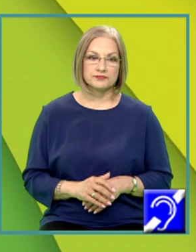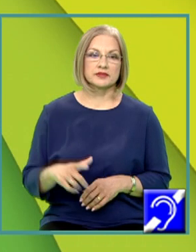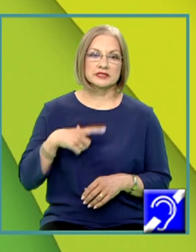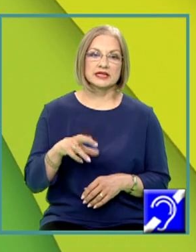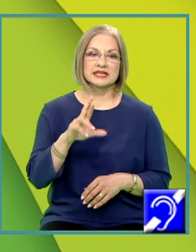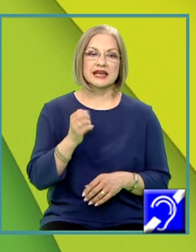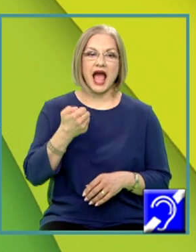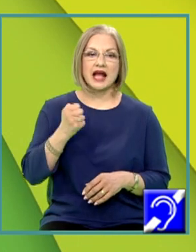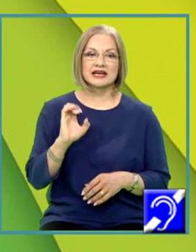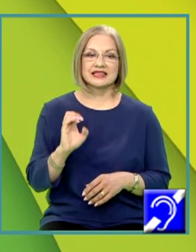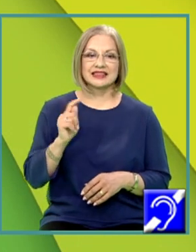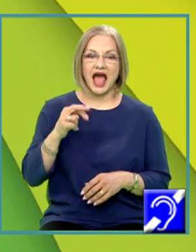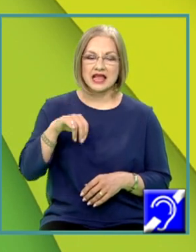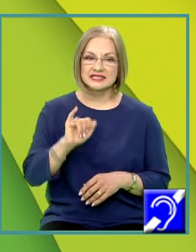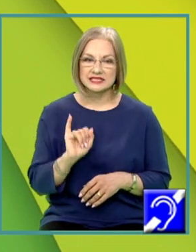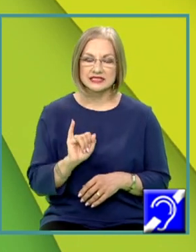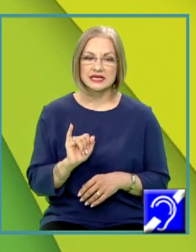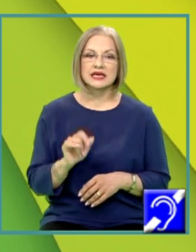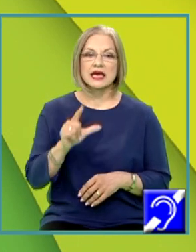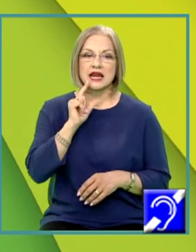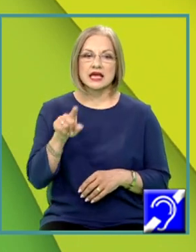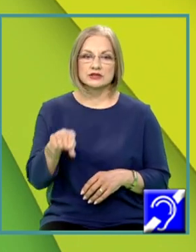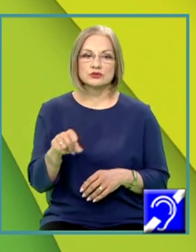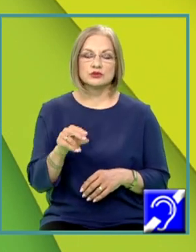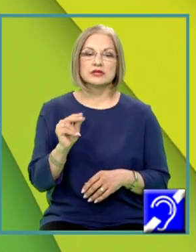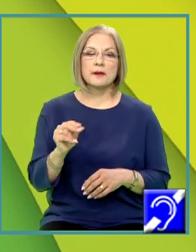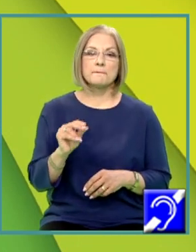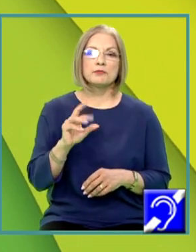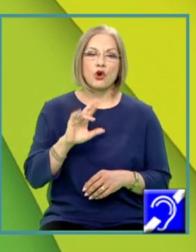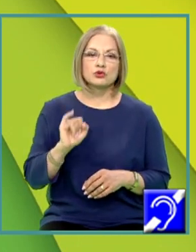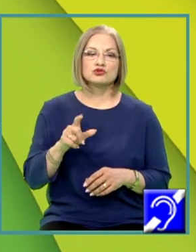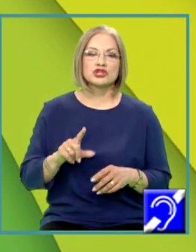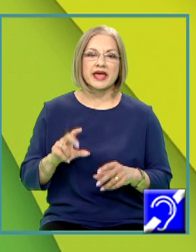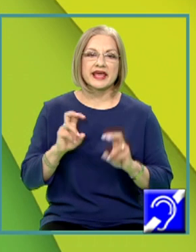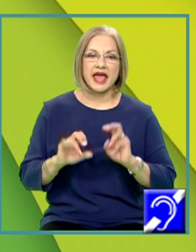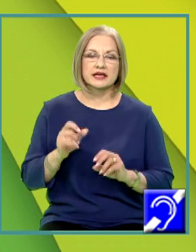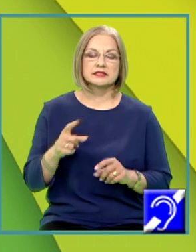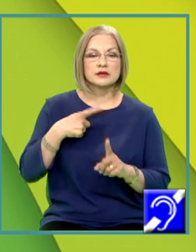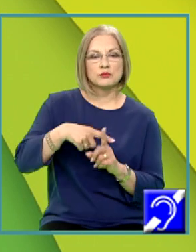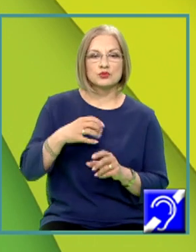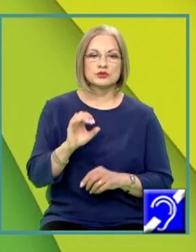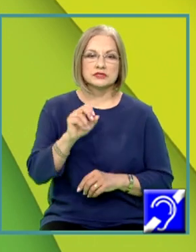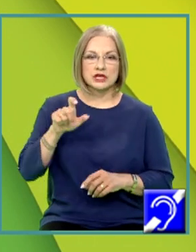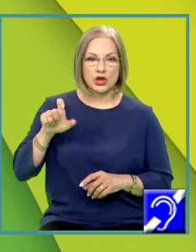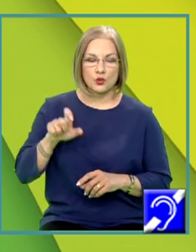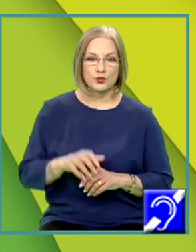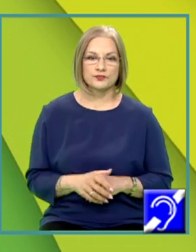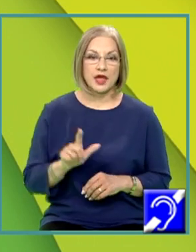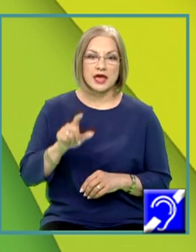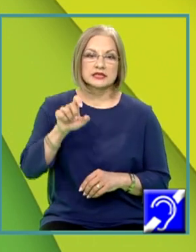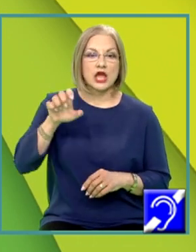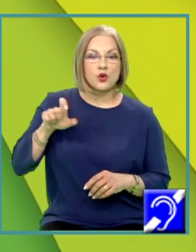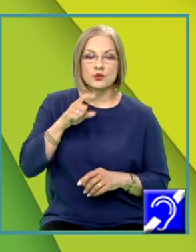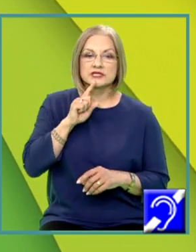reactanții rezultă produși de reacție plus Q. Prin Q înțelegem căldură.